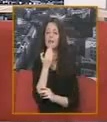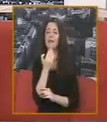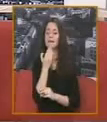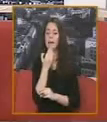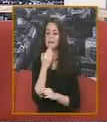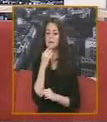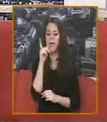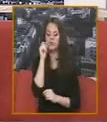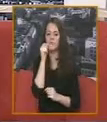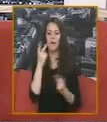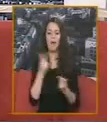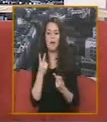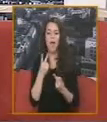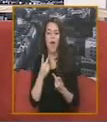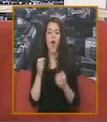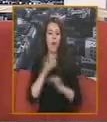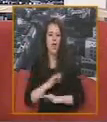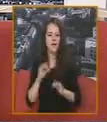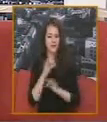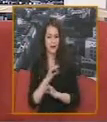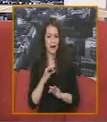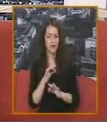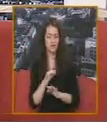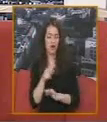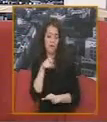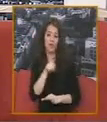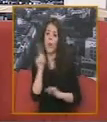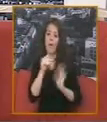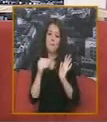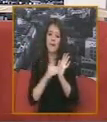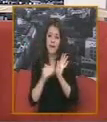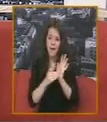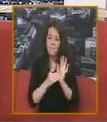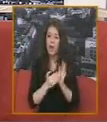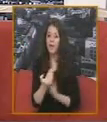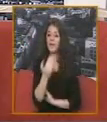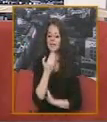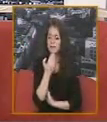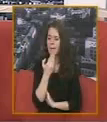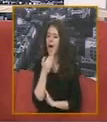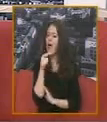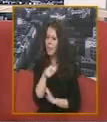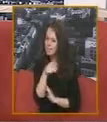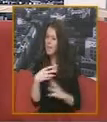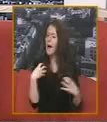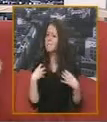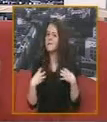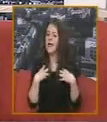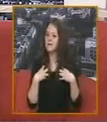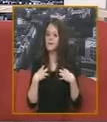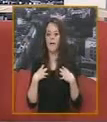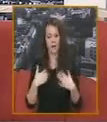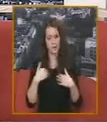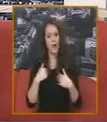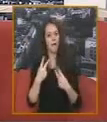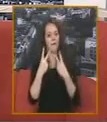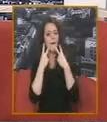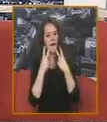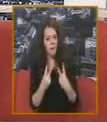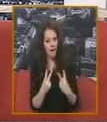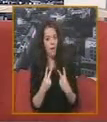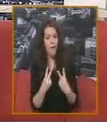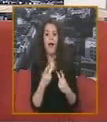bi trebalo da nas smeje Ali je predstav Zasmejava Ali je reč o predstavi koja je vredna naše pažnje Iako neće biti